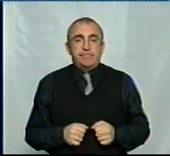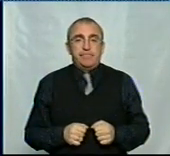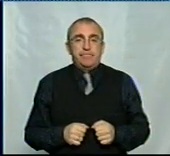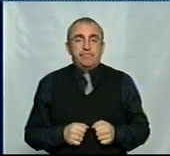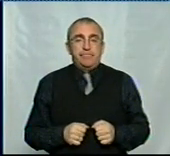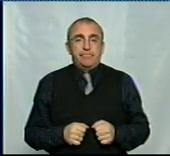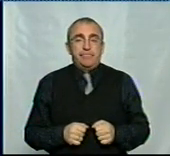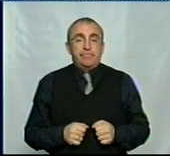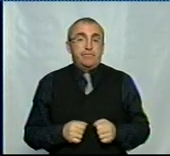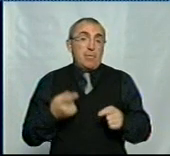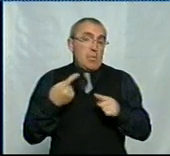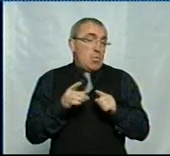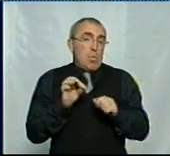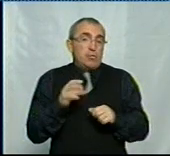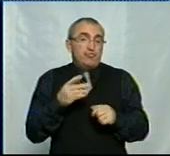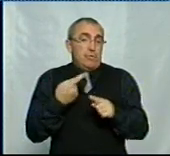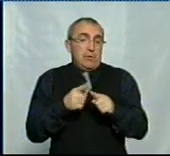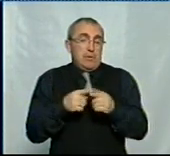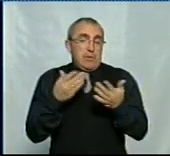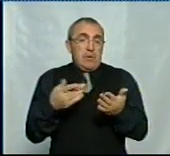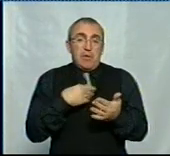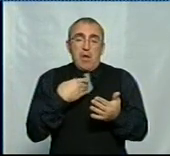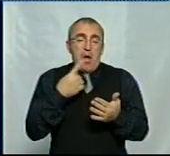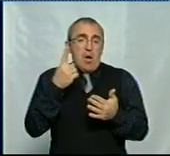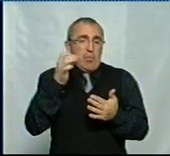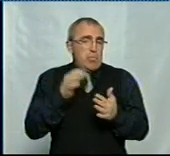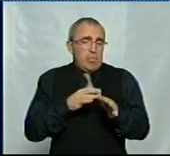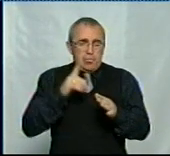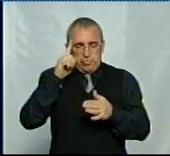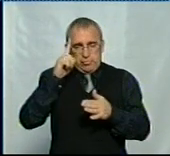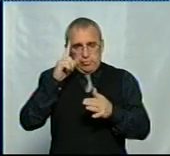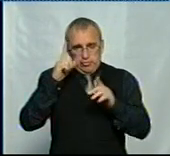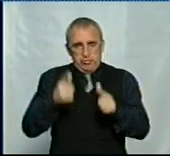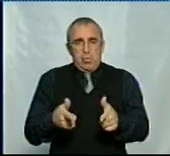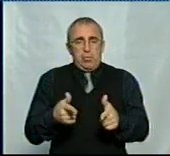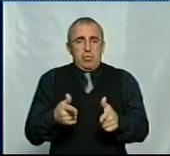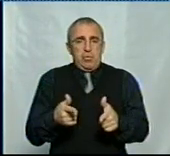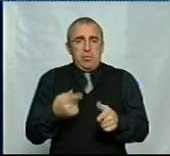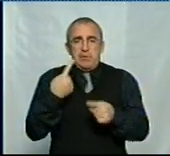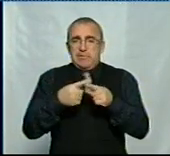Ну, принаймні, хоч так. Я з ними абсолютно згодна, і це світова практика,